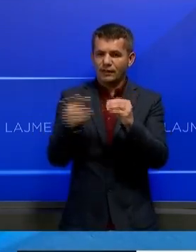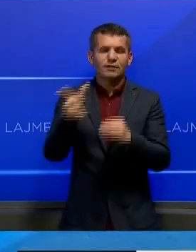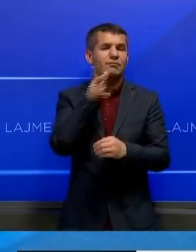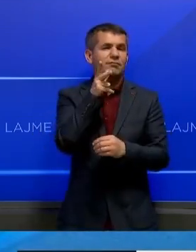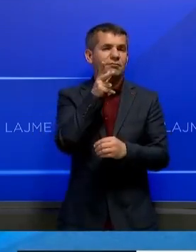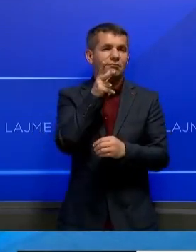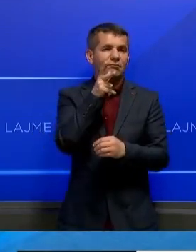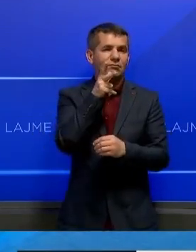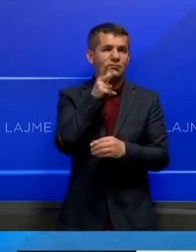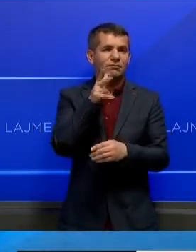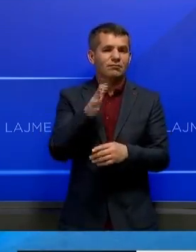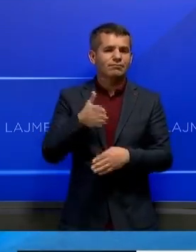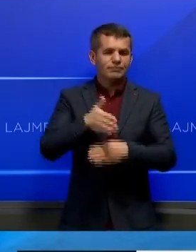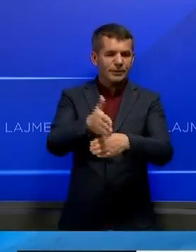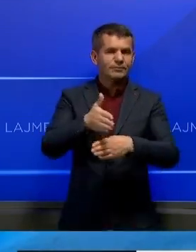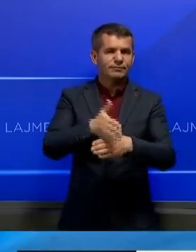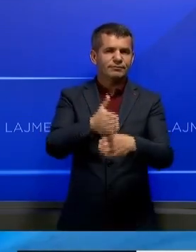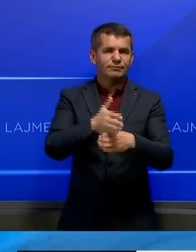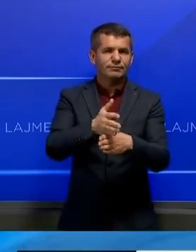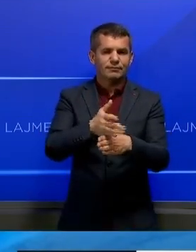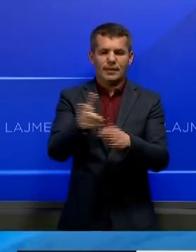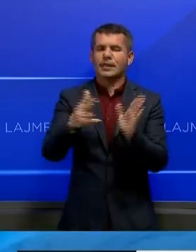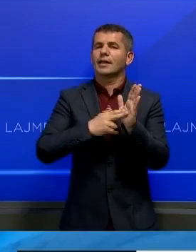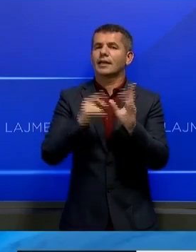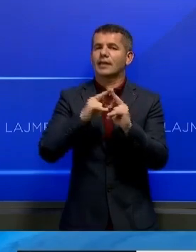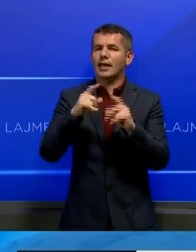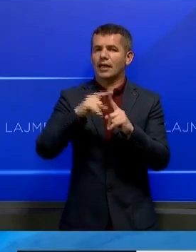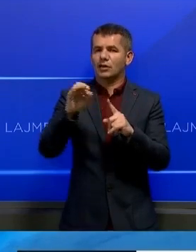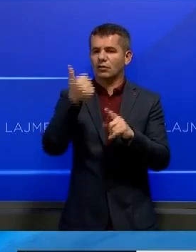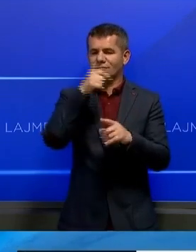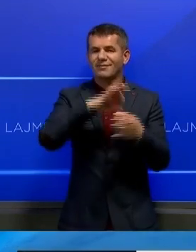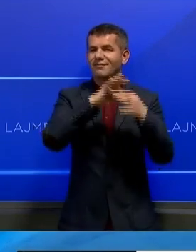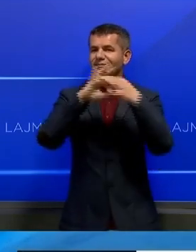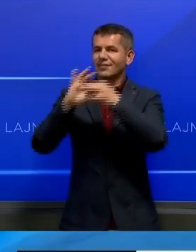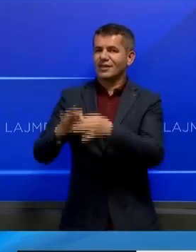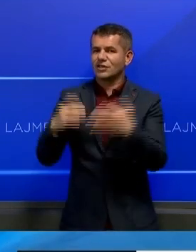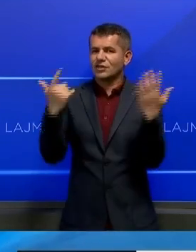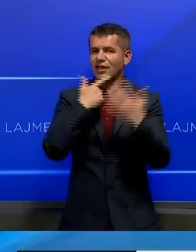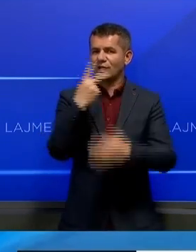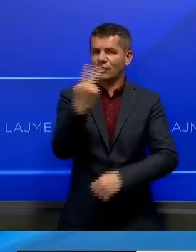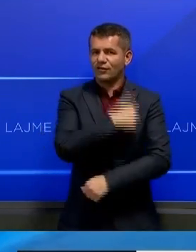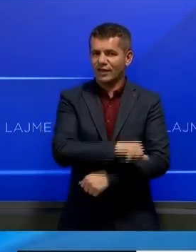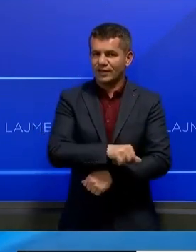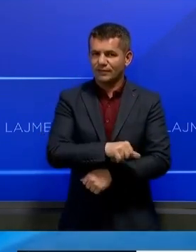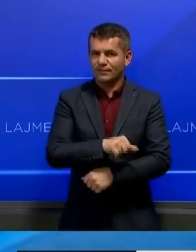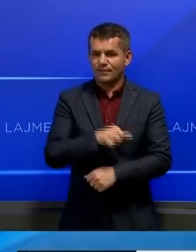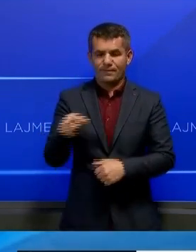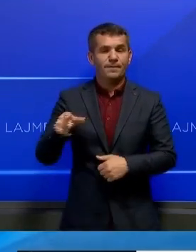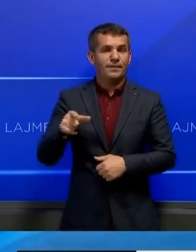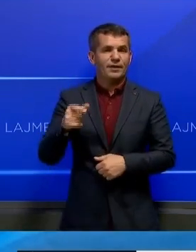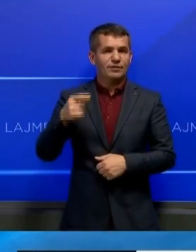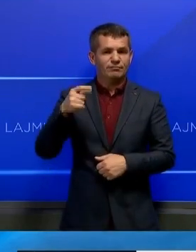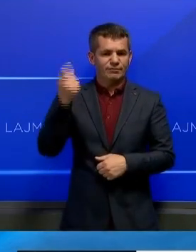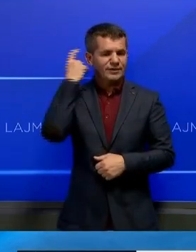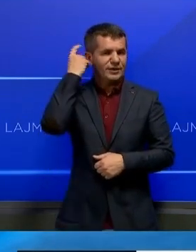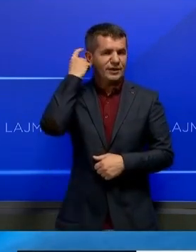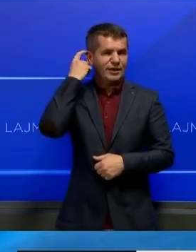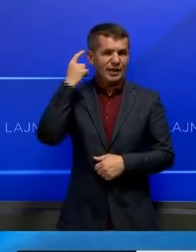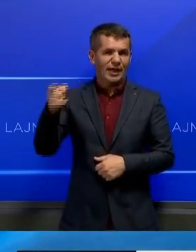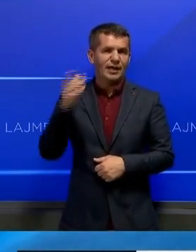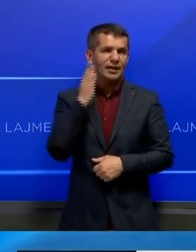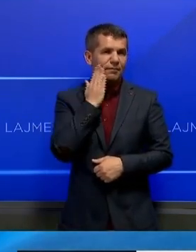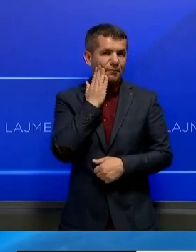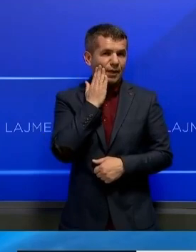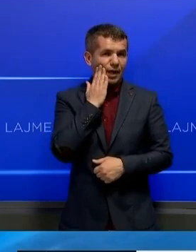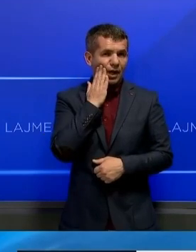të ripohajnë bështetjen Amerikane për aliancën 7-22 vjeqare. Të djelen sekretari i shtëpisa bardh për sigurin komtare,